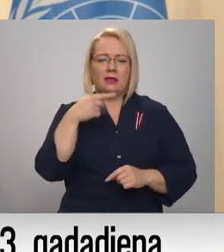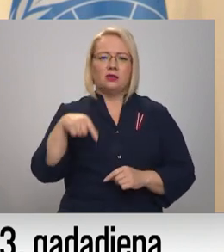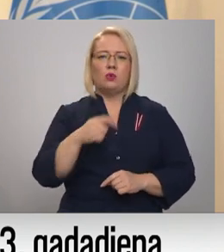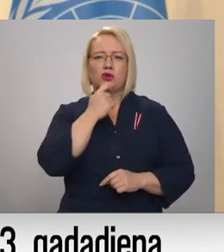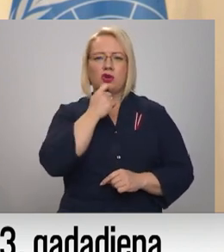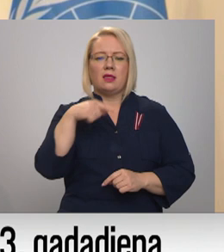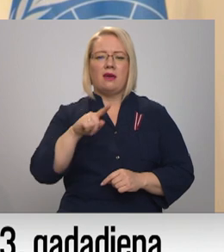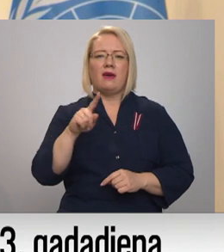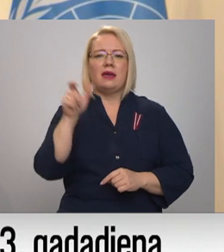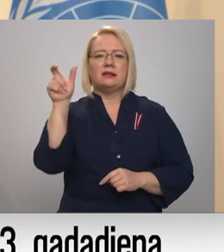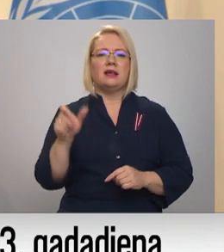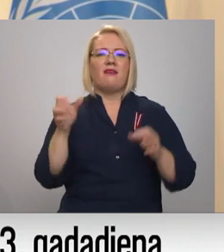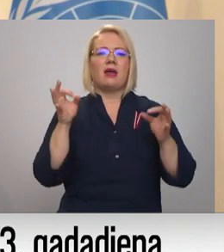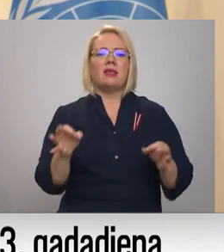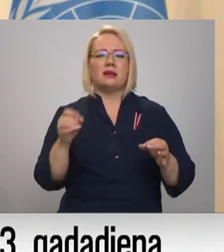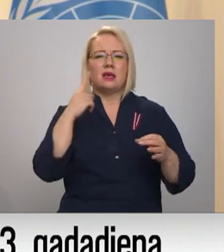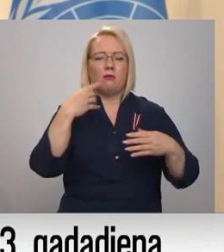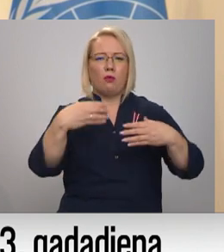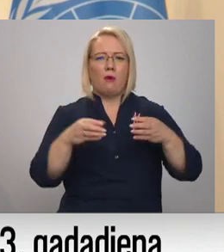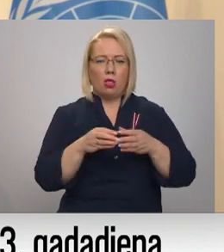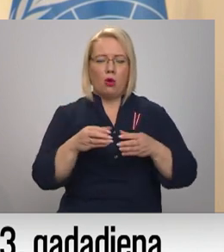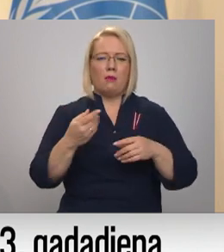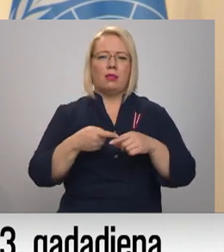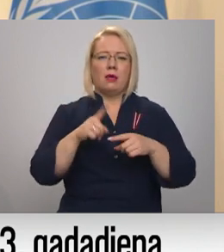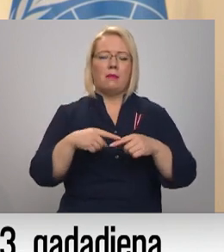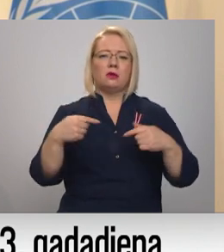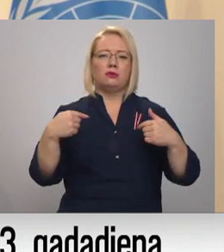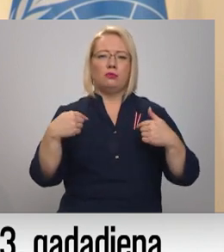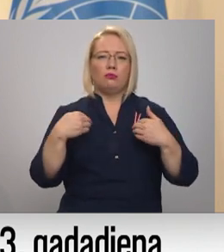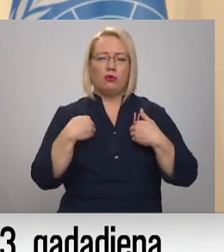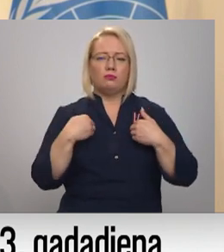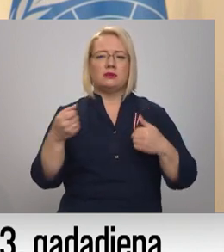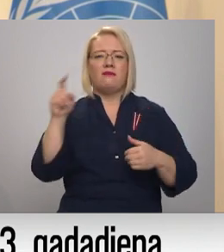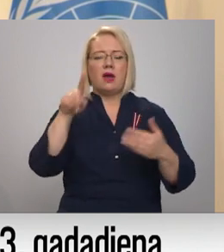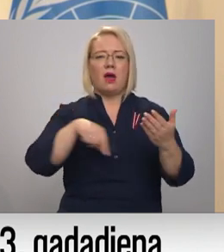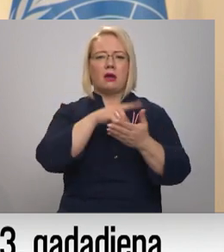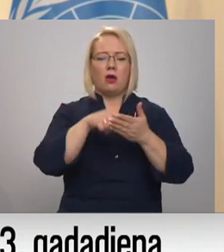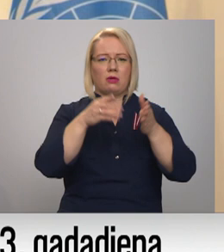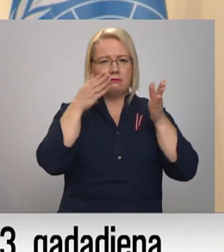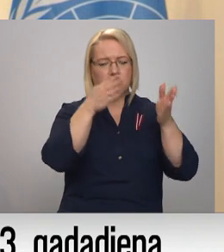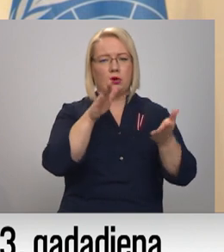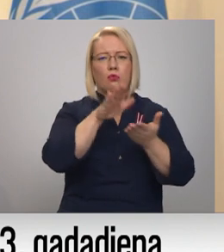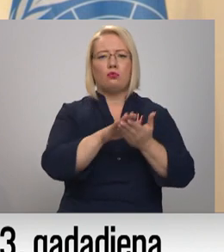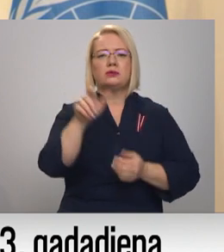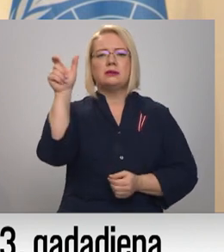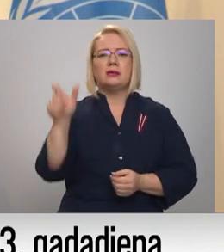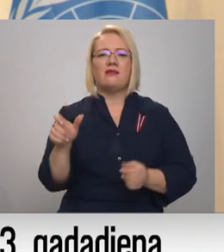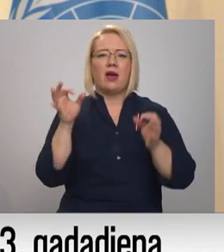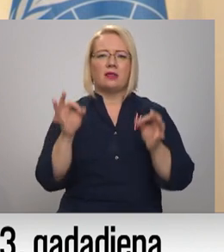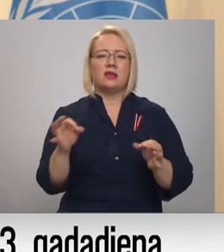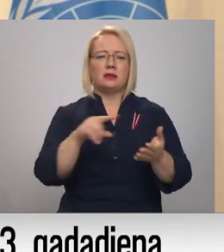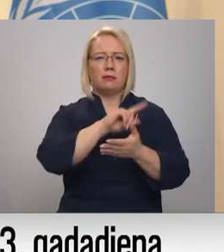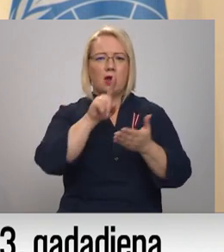cilvēktiesība padome. Līdz ar to mūsu vairāki jautājumi fokusēja cilvēktiesību jautājumiem gan